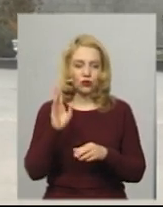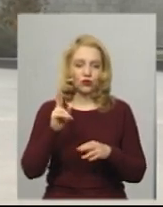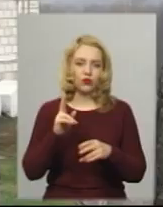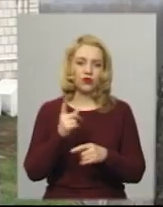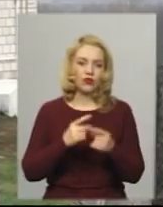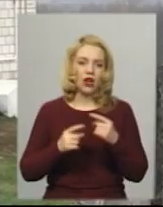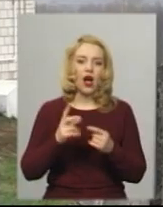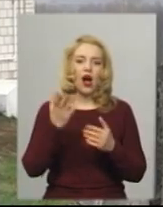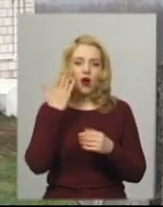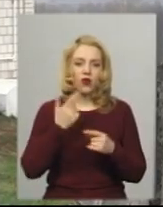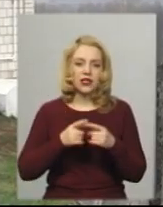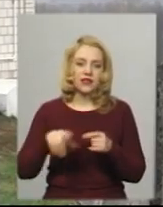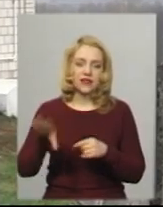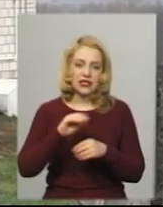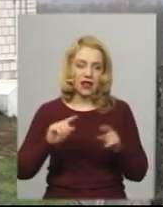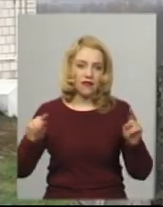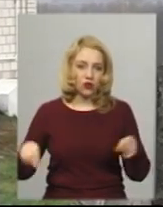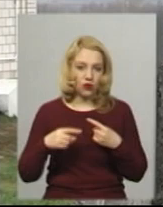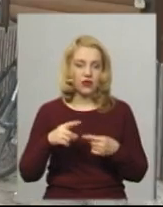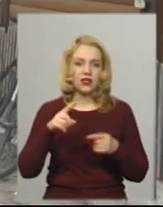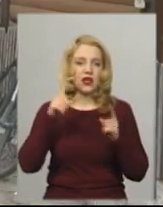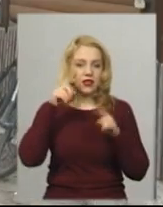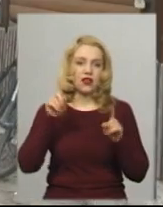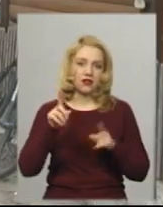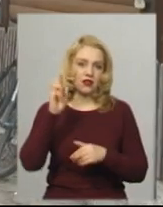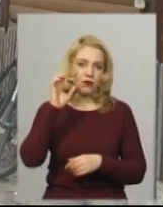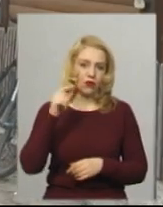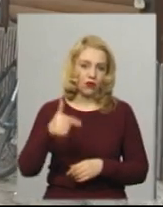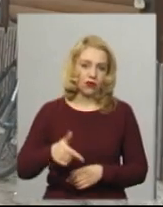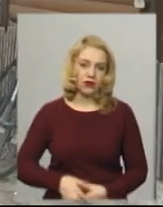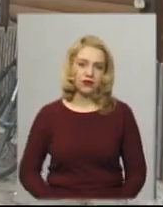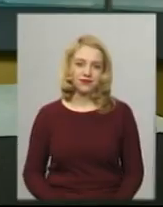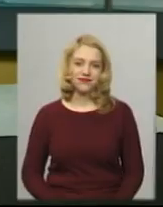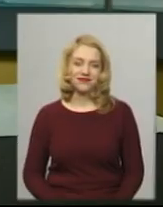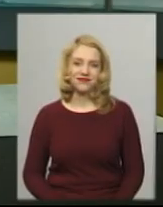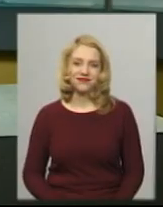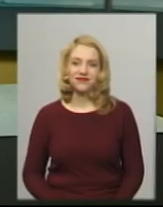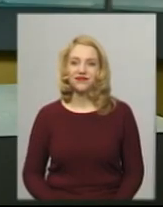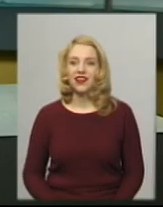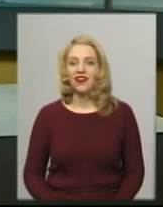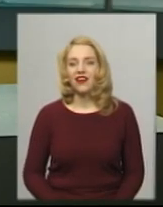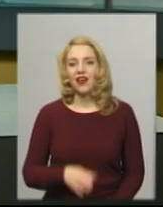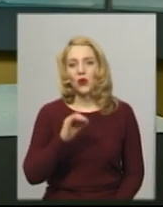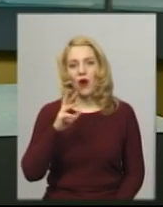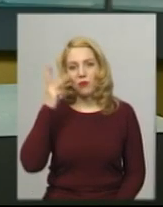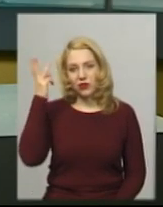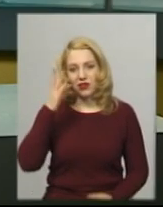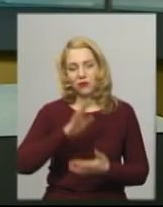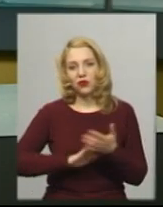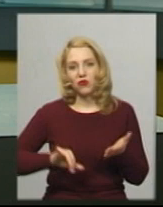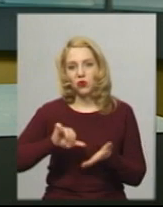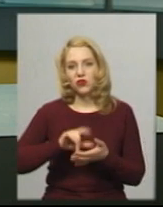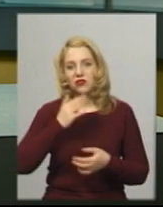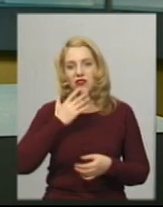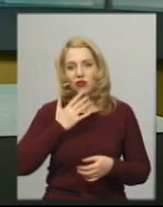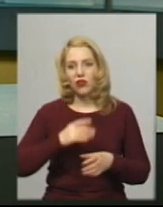Всевишній може знати. Тетяна Ворожцова, Віктор Кривий. Новини на Суспільному. Хмельниччина. ЮА «Поділля» продовжує участь у